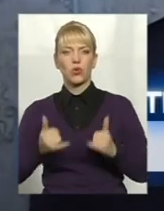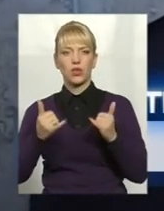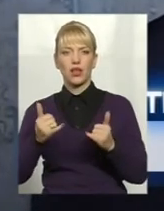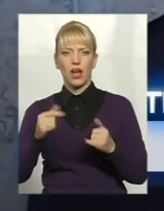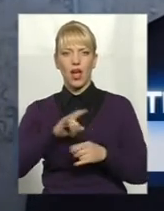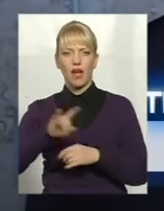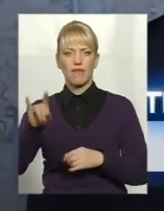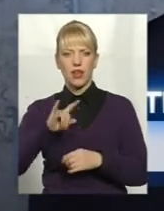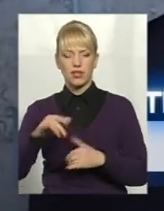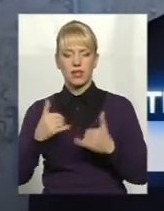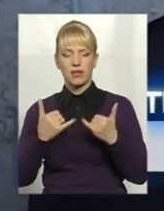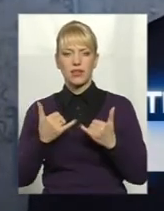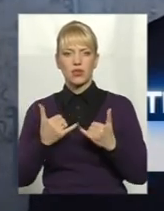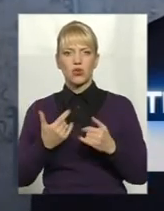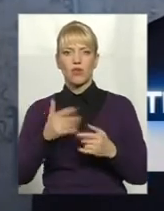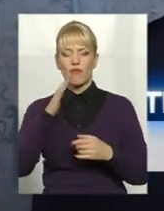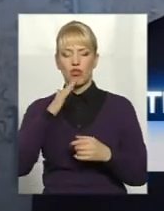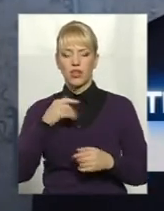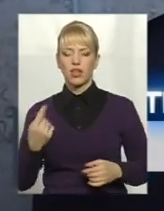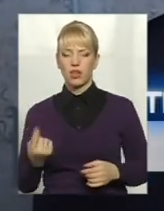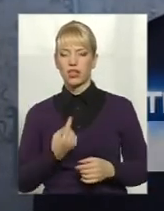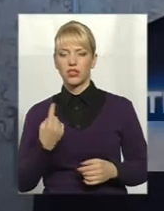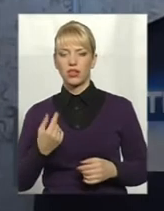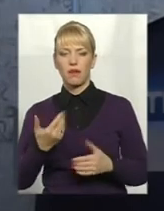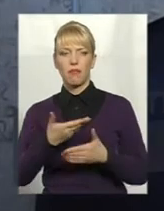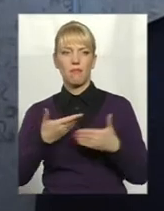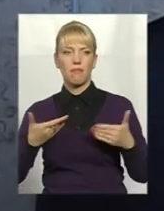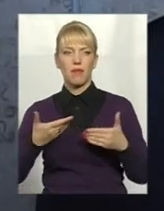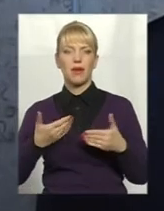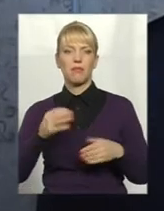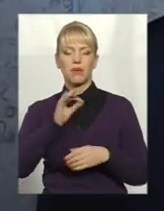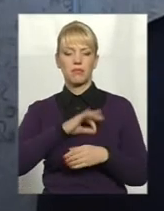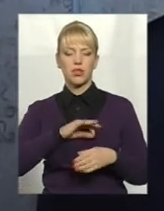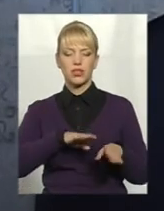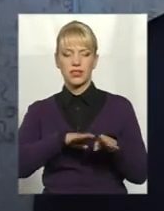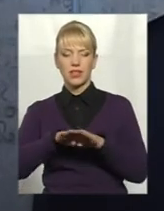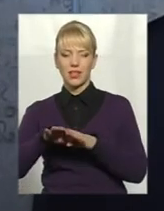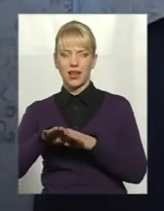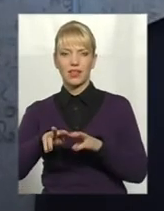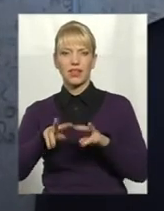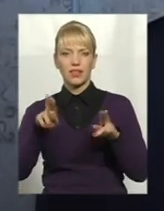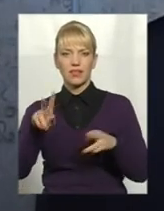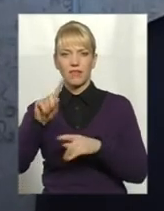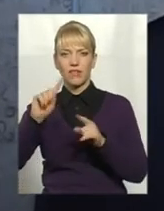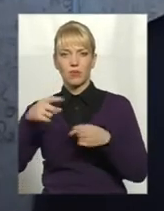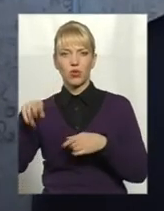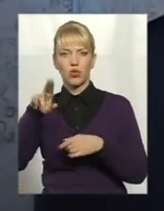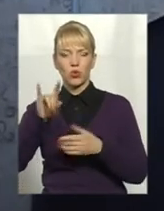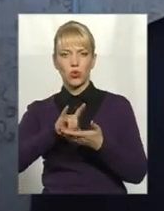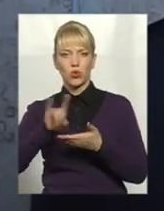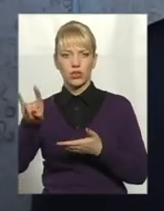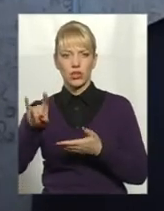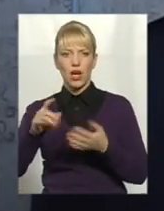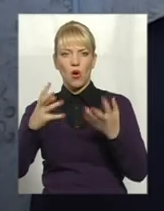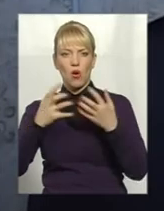Ми на своєму лічильнику води примінили стандарти вимоги авіаційного обладнання. І це одне